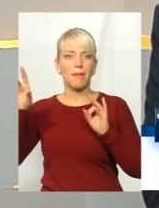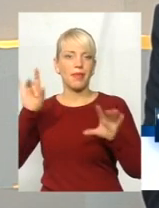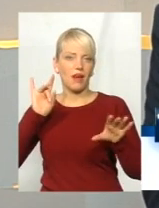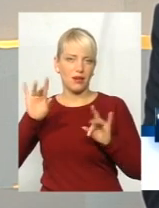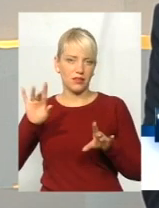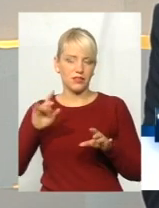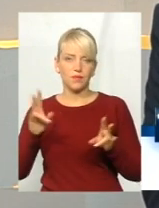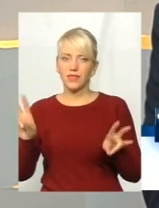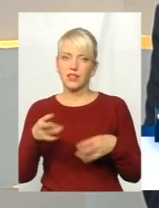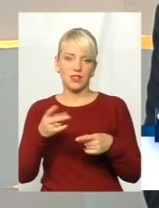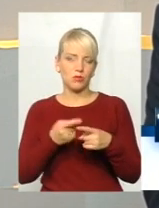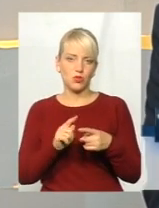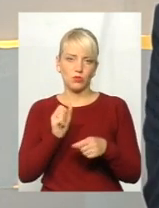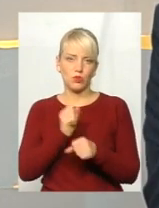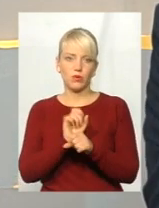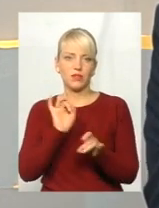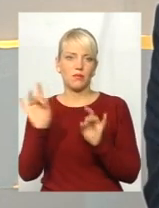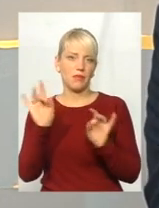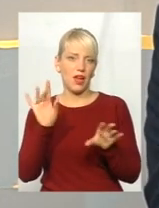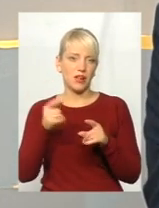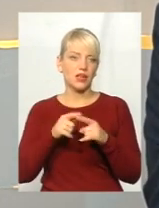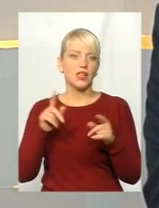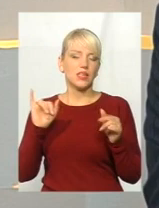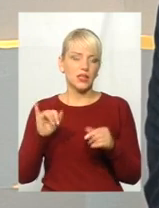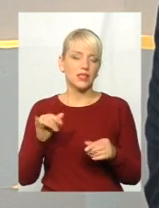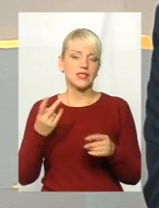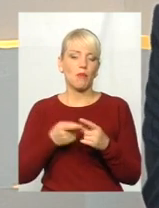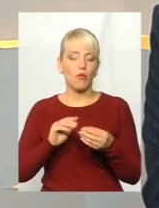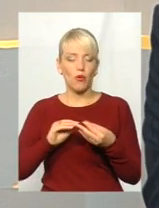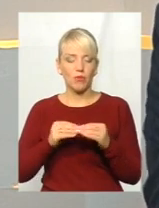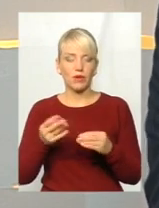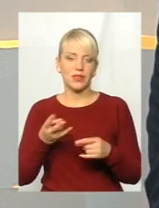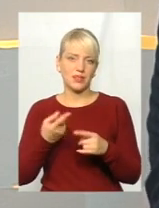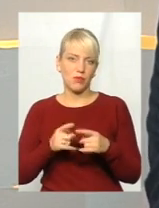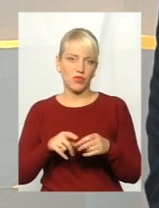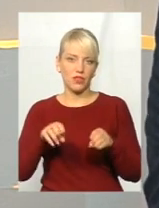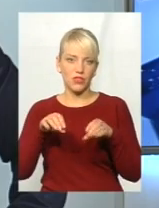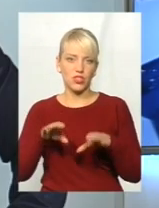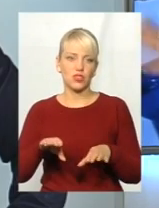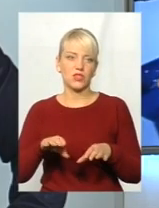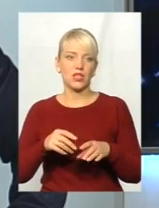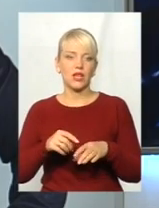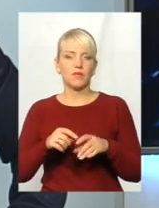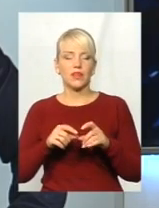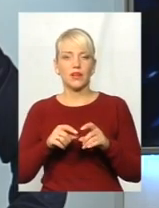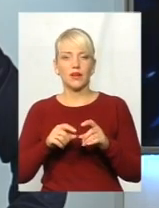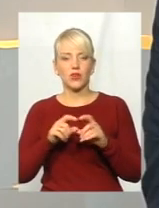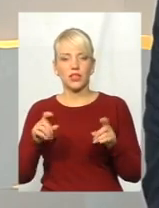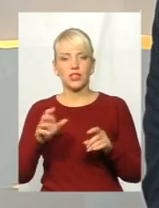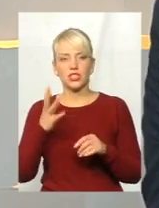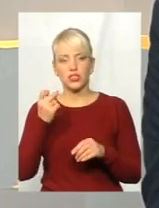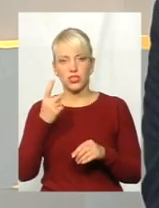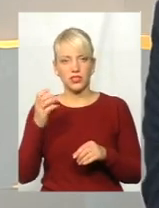робити піар, це є проблема, і проблему мають вирішувати компетентні на того органу. Розуміла ваша позиція. Далі, я секунду.